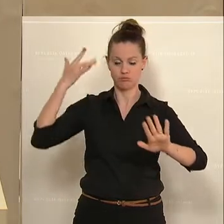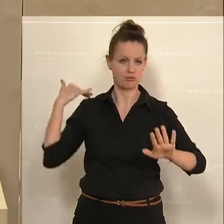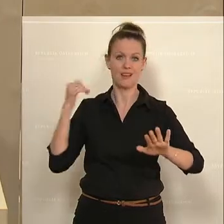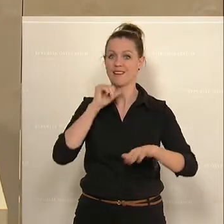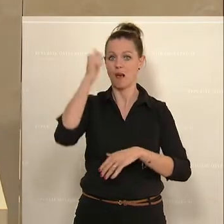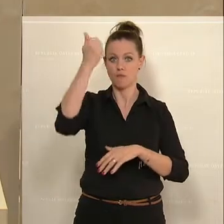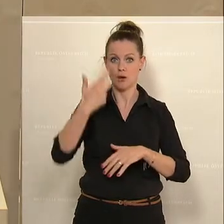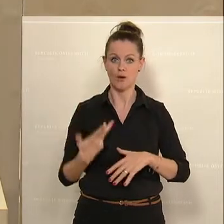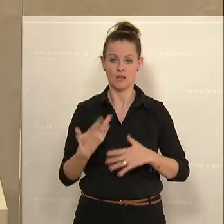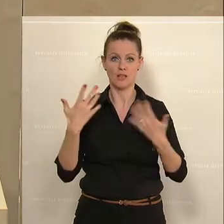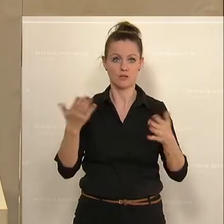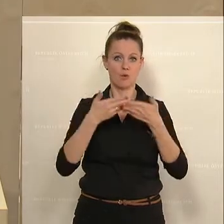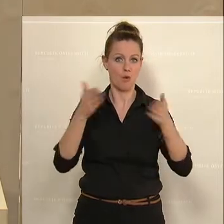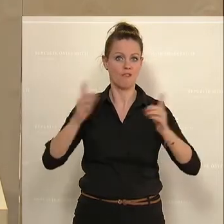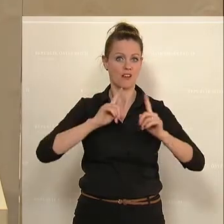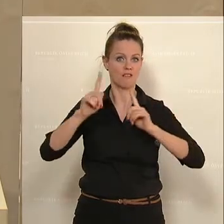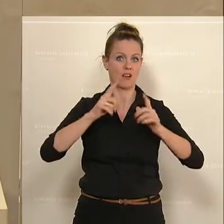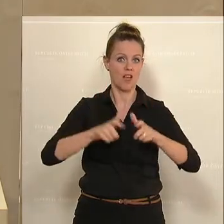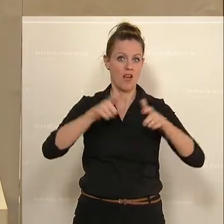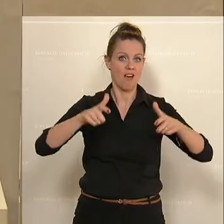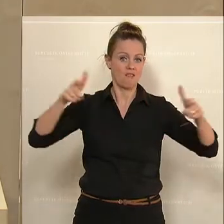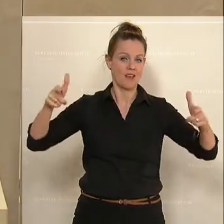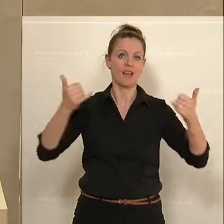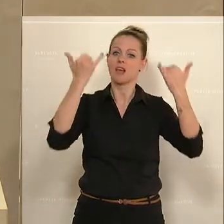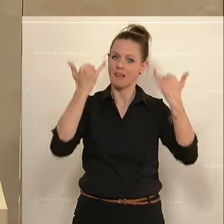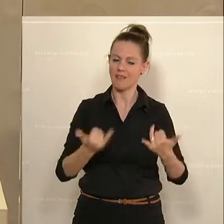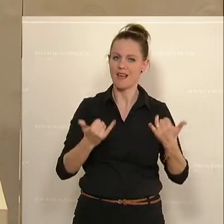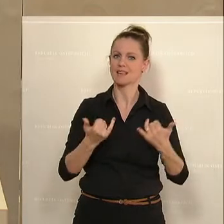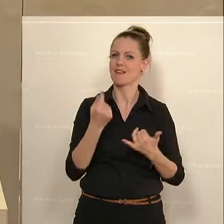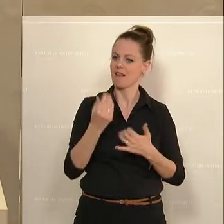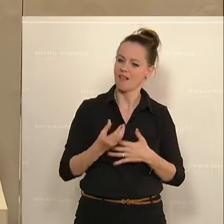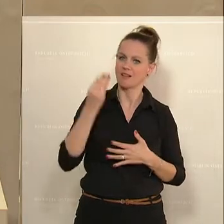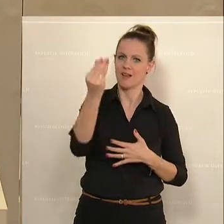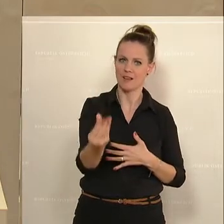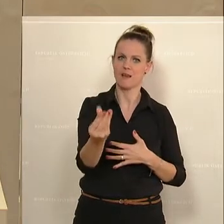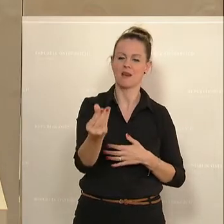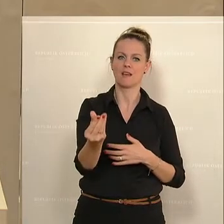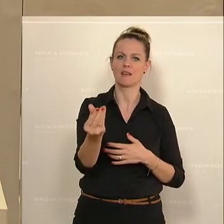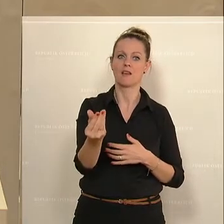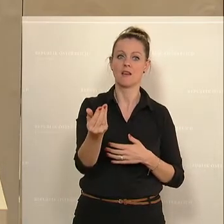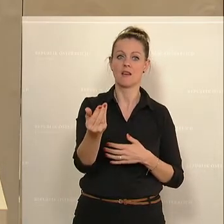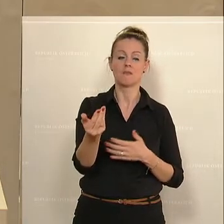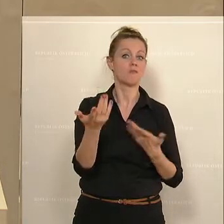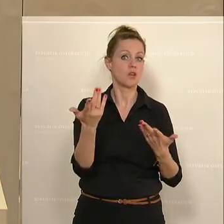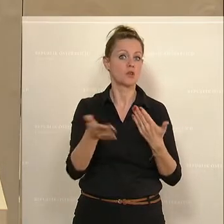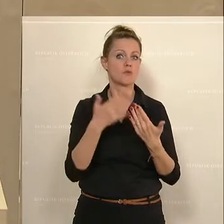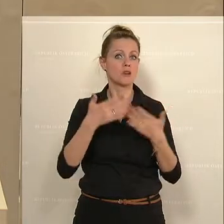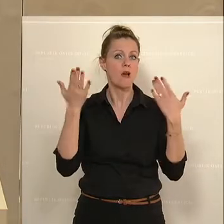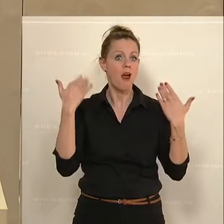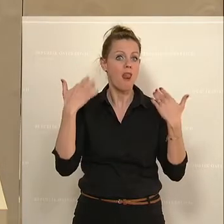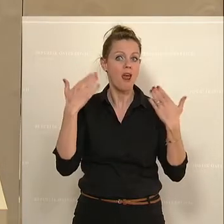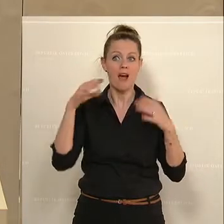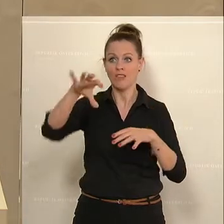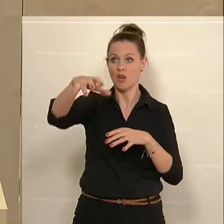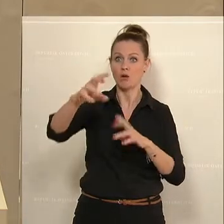Priorität gegeben hat, den öffentlichen Verkehr auszubauen, geben wir den Menschen Geld in die Hand, damit es kein Nachteil ist, wenn man in der ländlichen Region lebt,